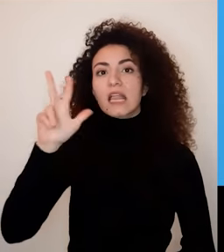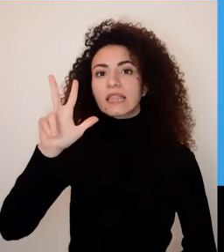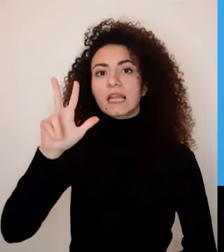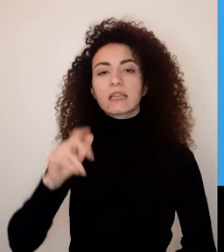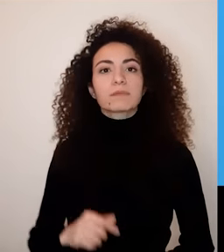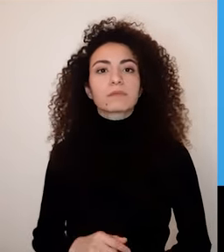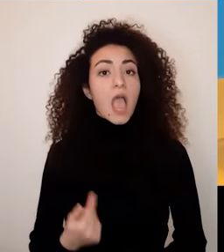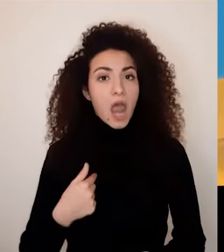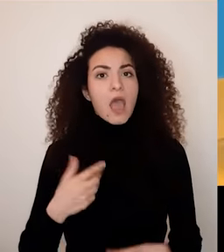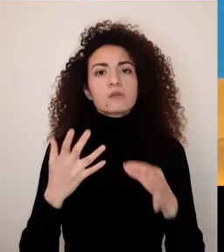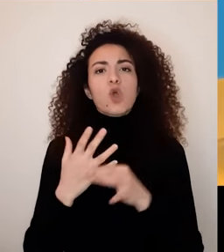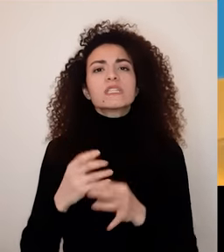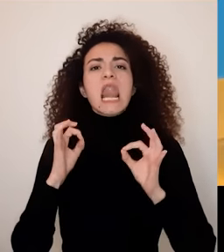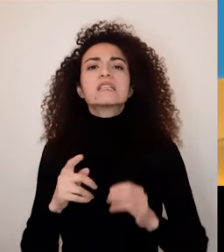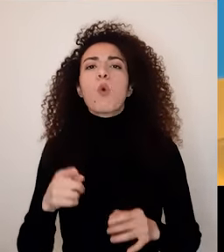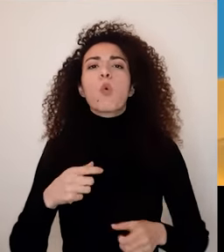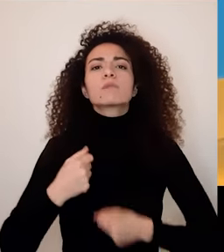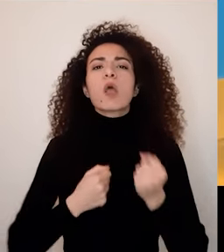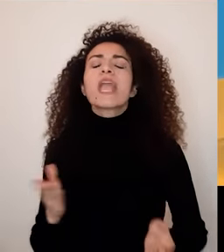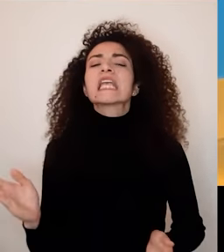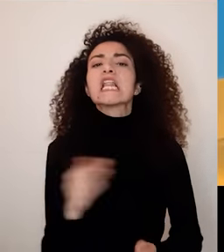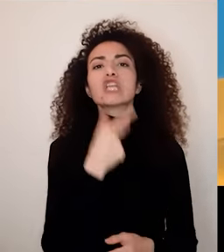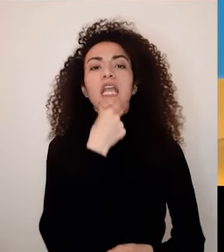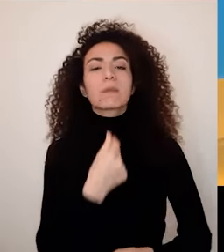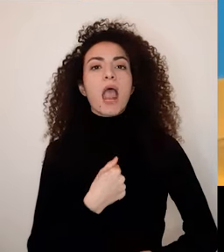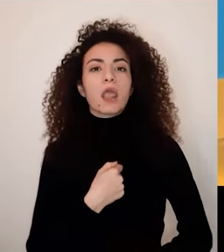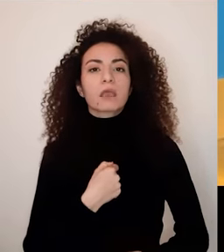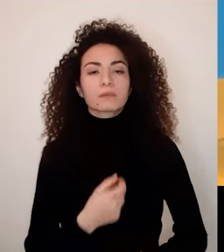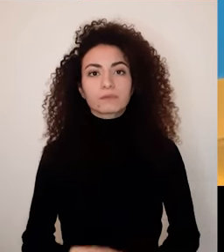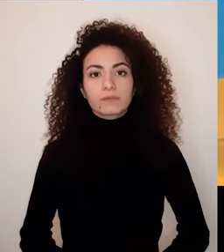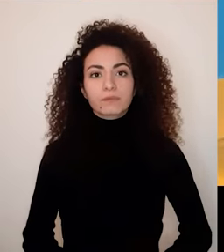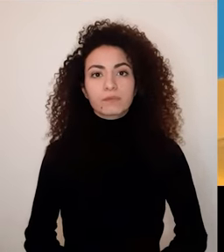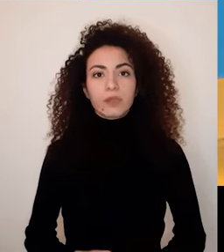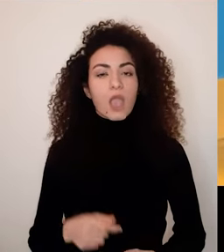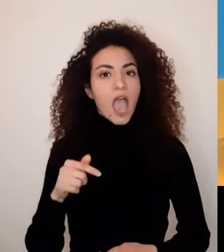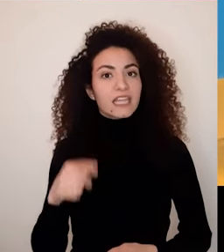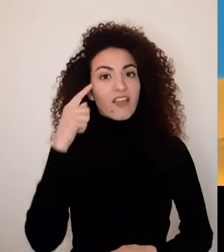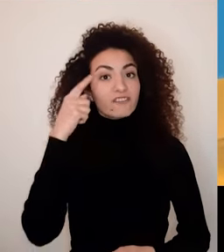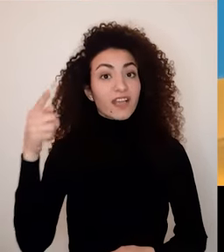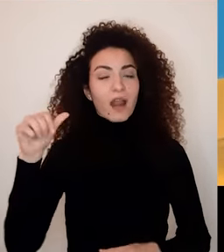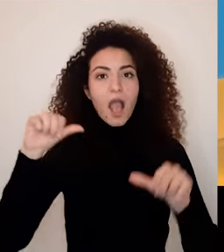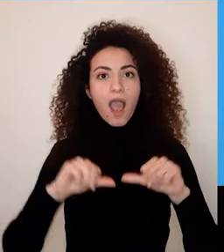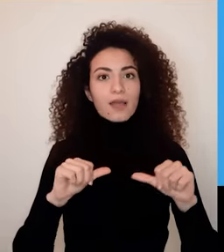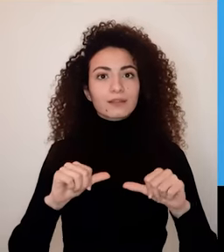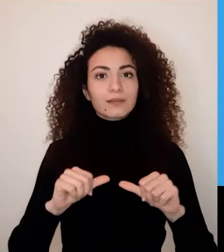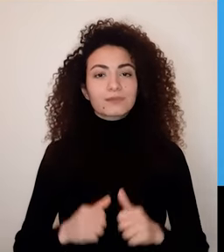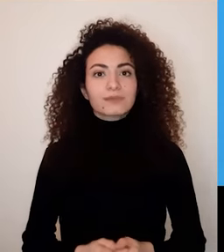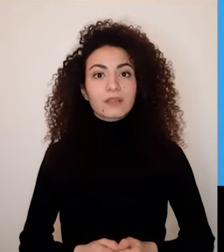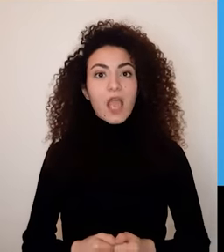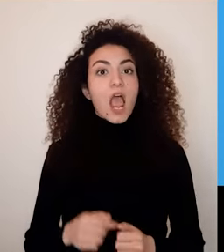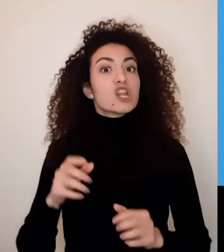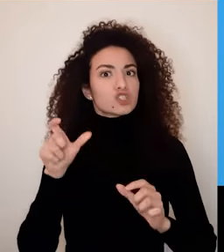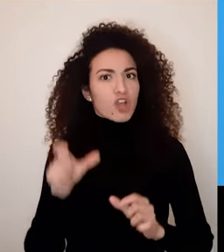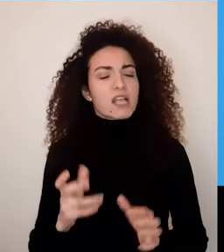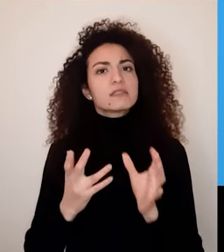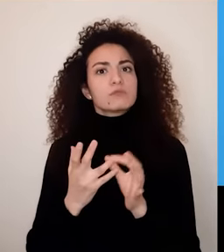لعلاقة ناضجة الأسطورة الثالثة على الشريك أن يكون قادر على تلبية جميع احتياجاته هيدا المعتقد